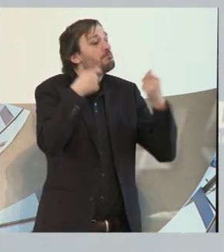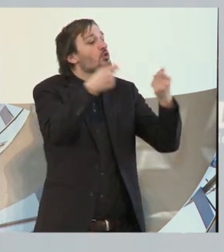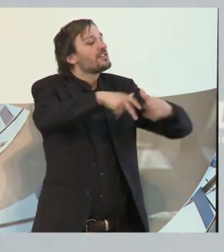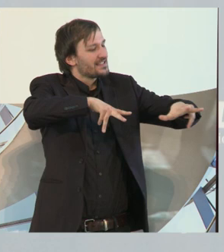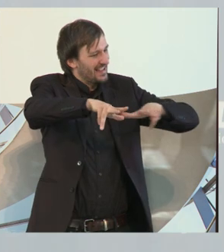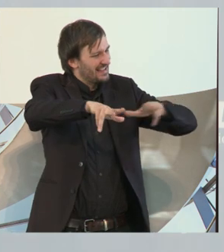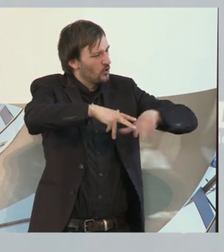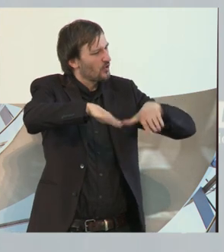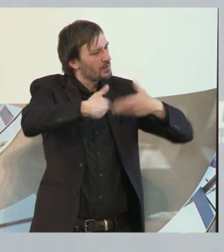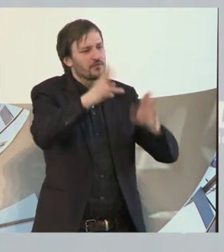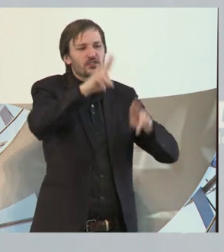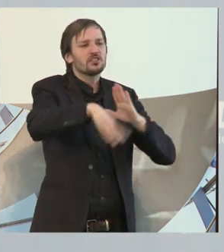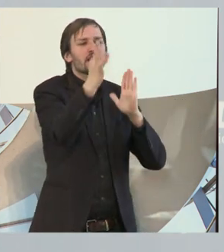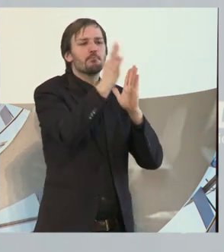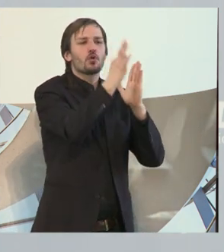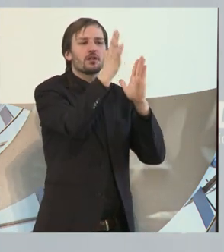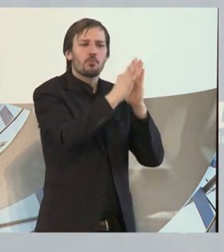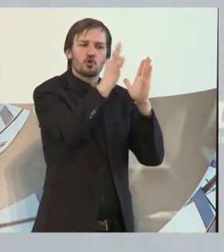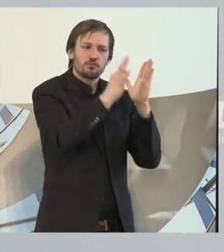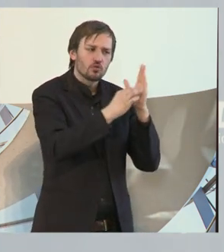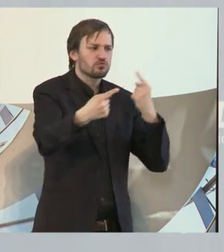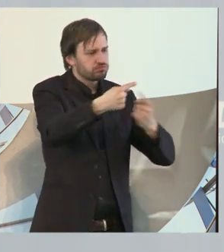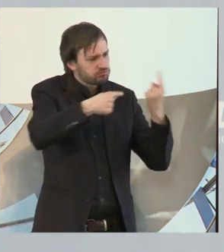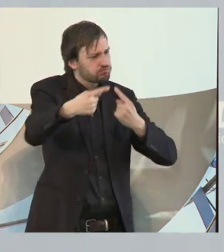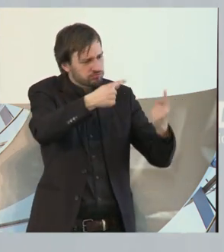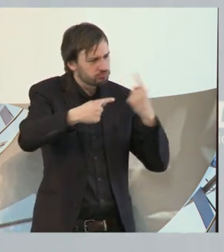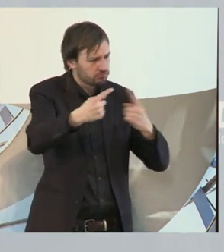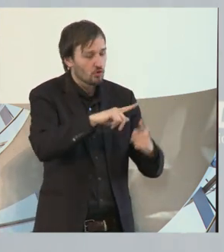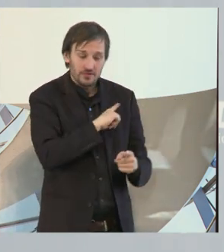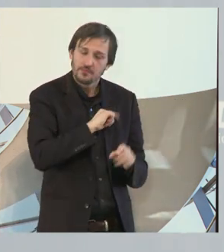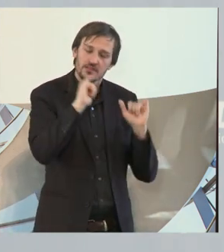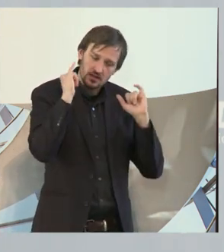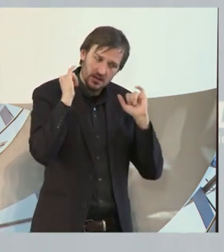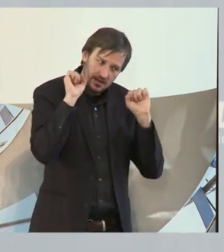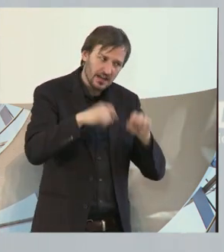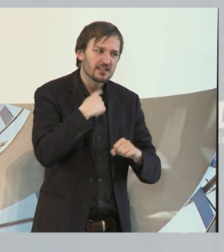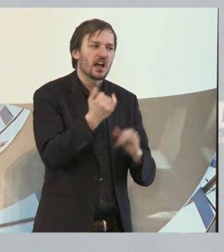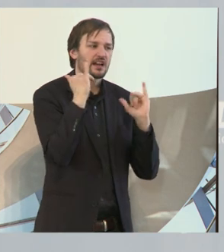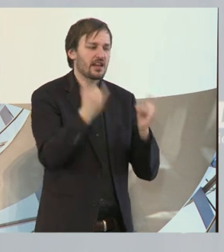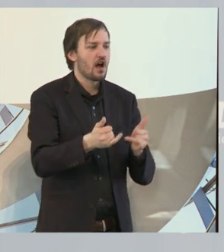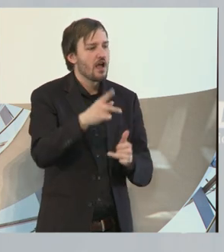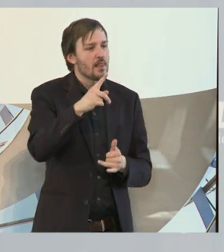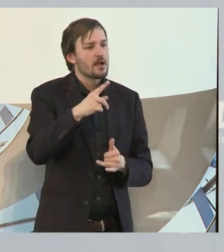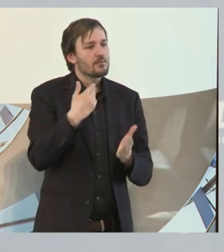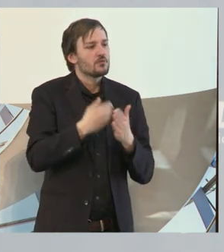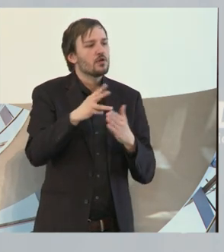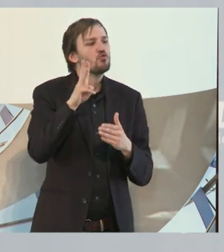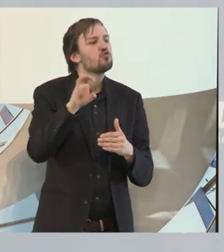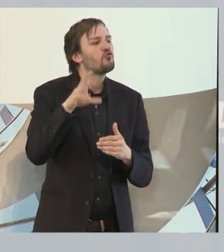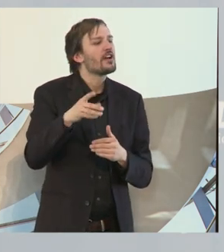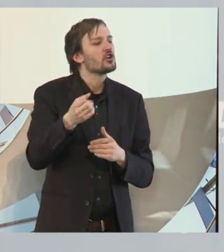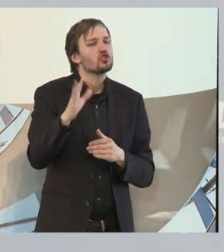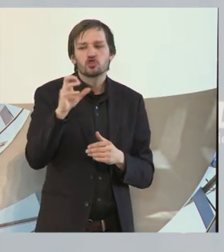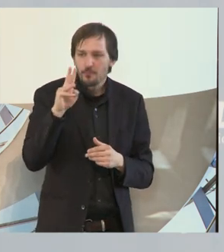umtreiben. Wir werden, und das kann ich Ihnen zusagen, immer dann, wenn Uwe Schummer, wenn Karl